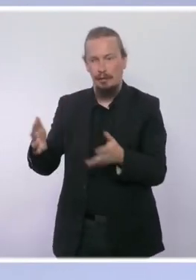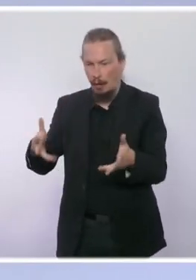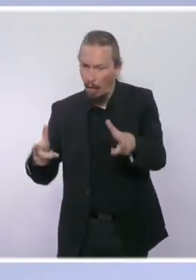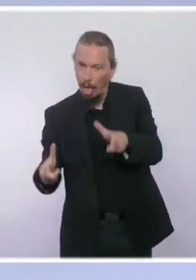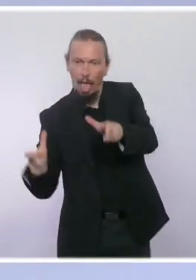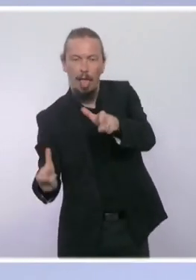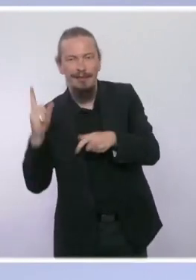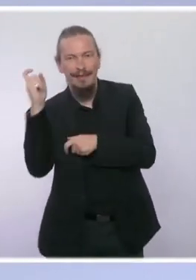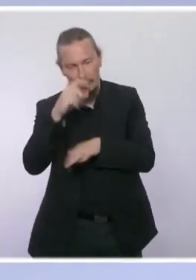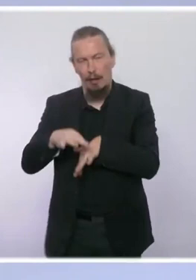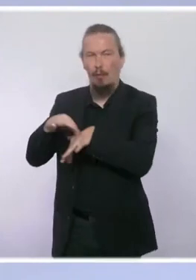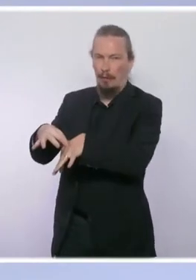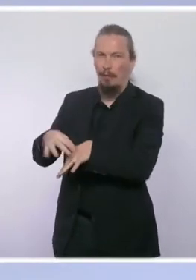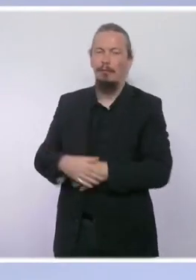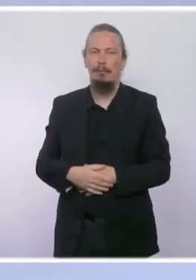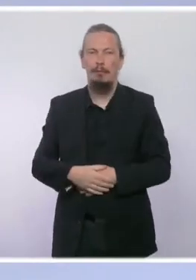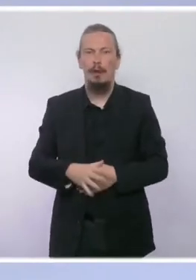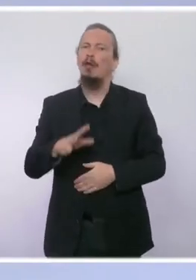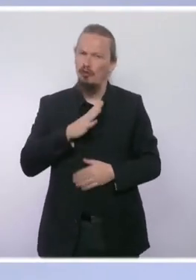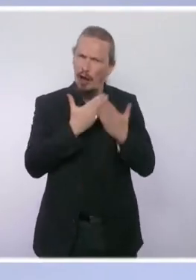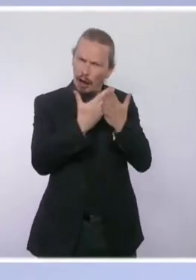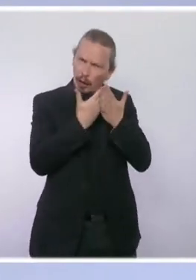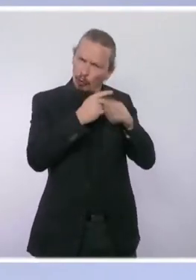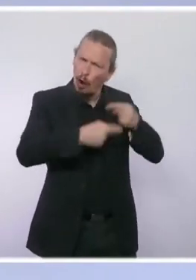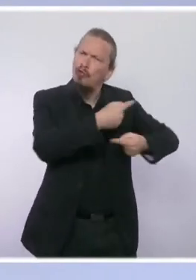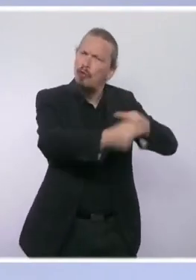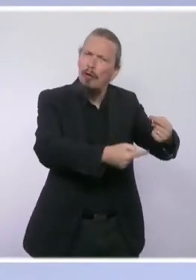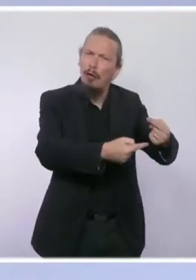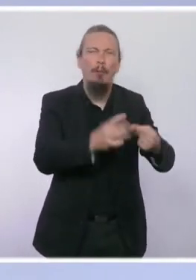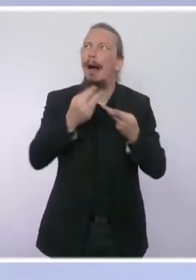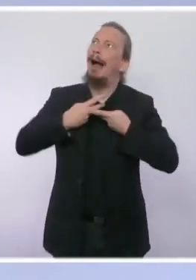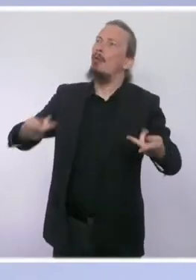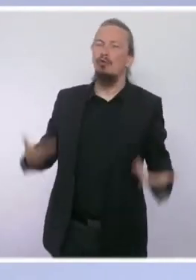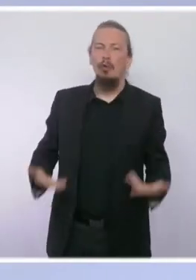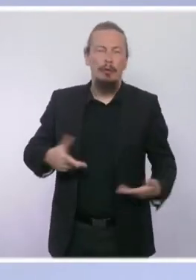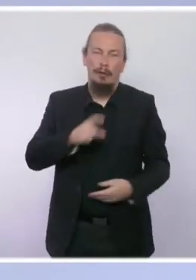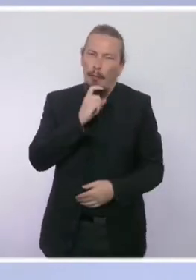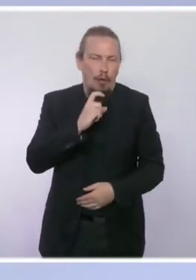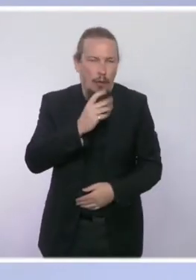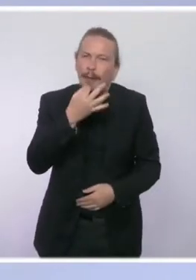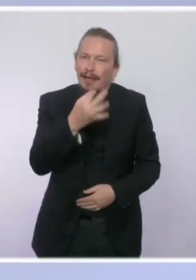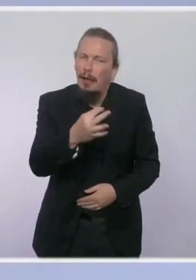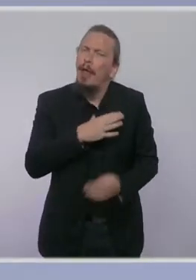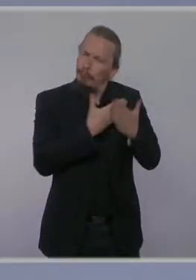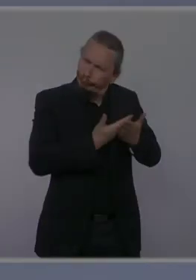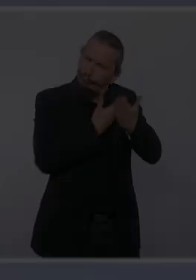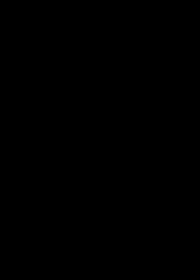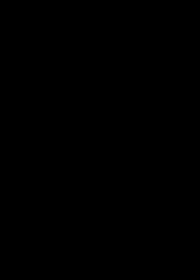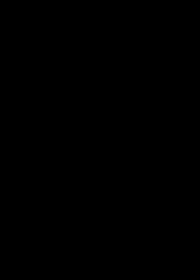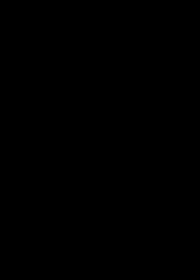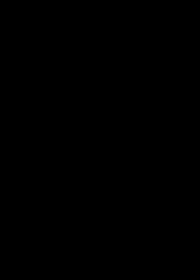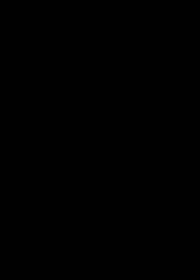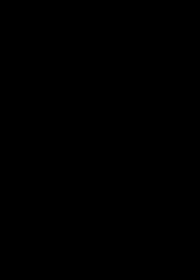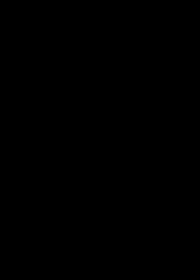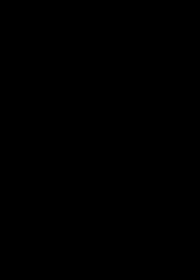difficiles. Il y a des travaux qui sont en cours. Je ne peux pas vous faire d'annonce aujourd'hui, mais ce que je peux vous dire, ce sont des travaux qui sont nourris.